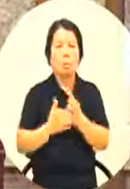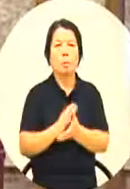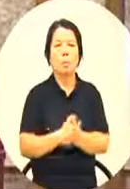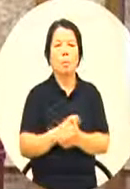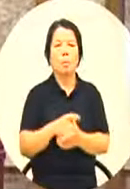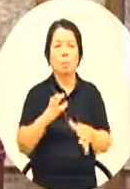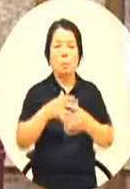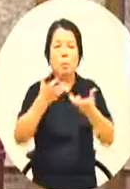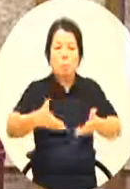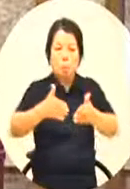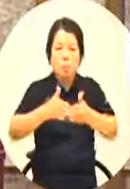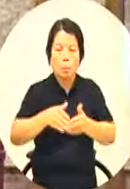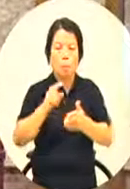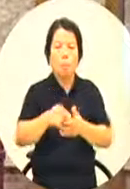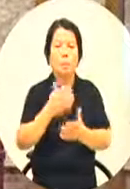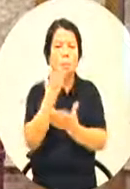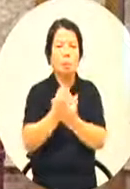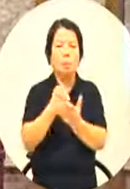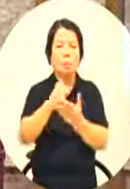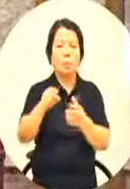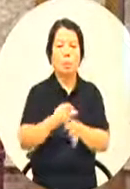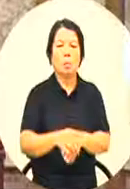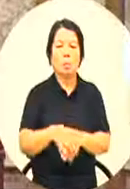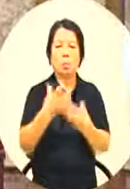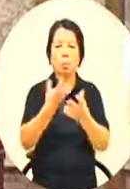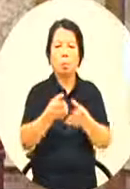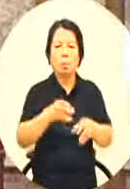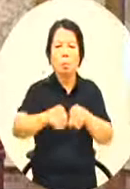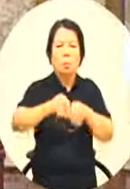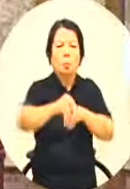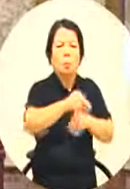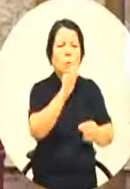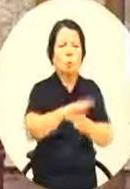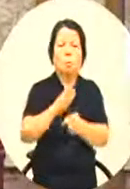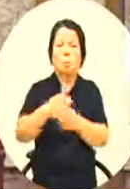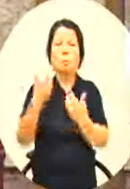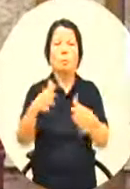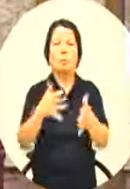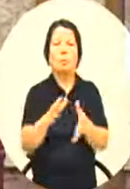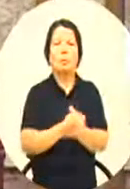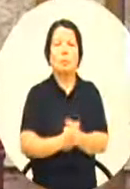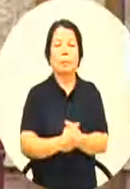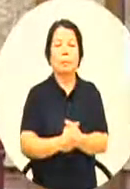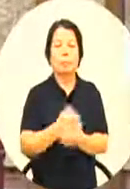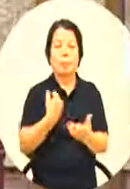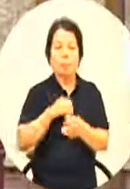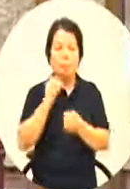有一个重点这样子不要把它分散这么多的项目以上跟那个议员报告